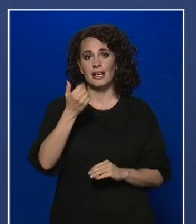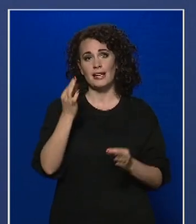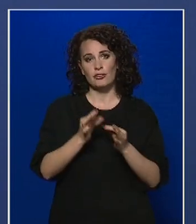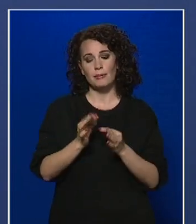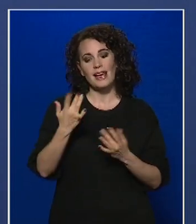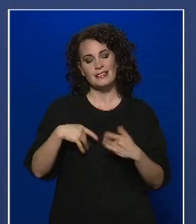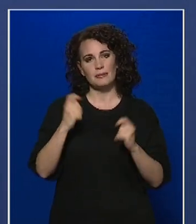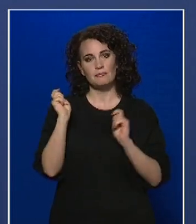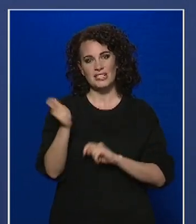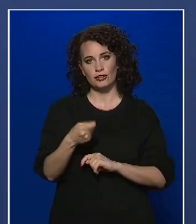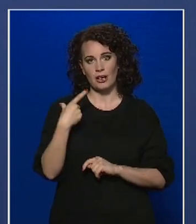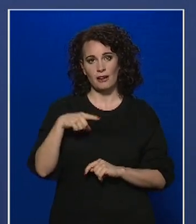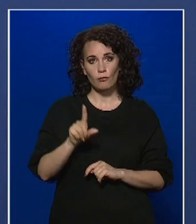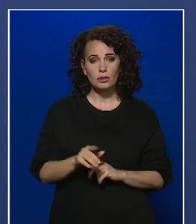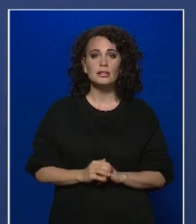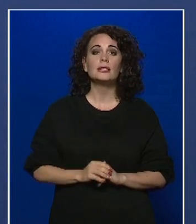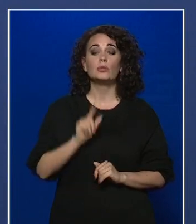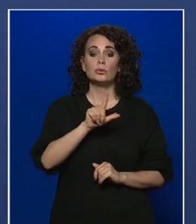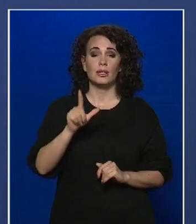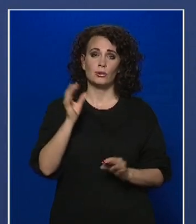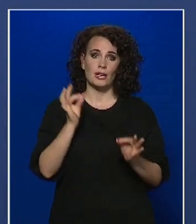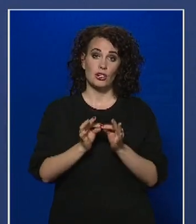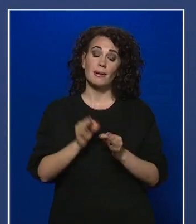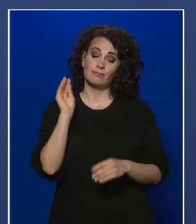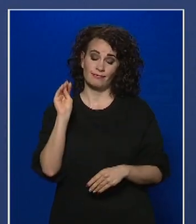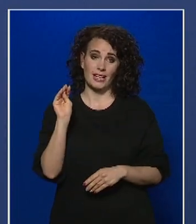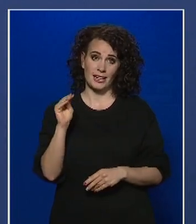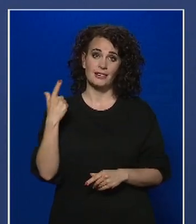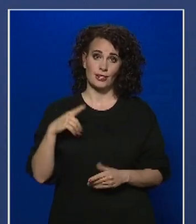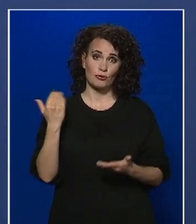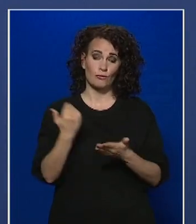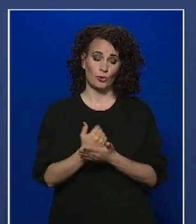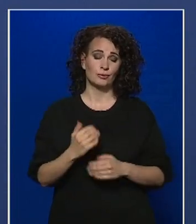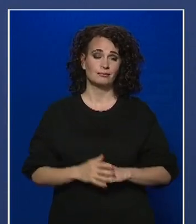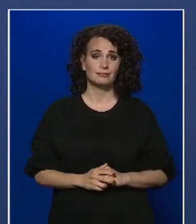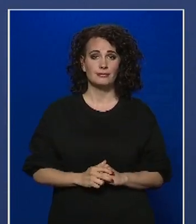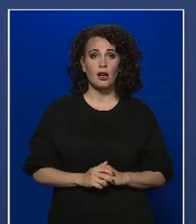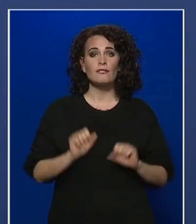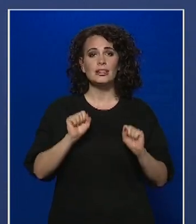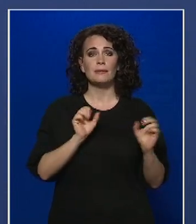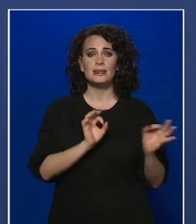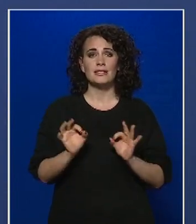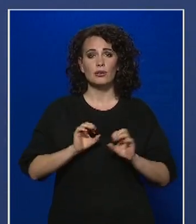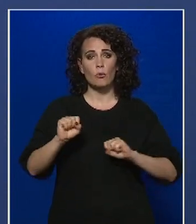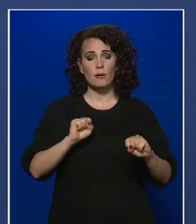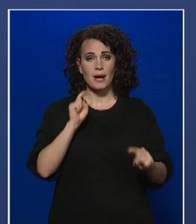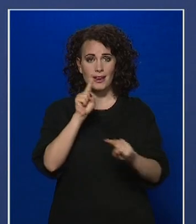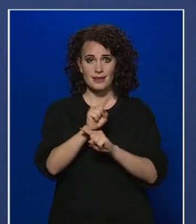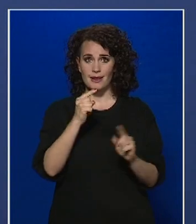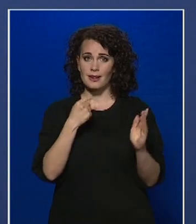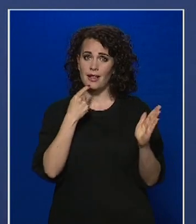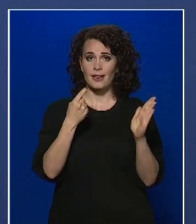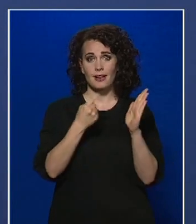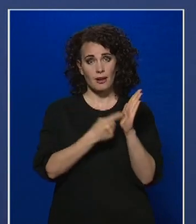helyszíni bírságot, míg 22 esetben feljelentést alkalmaztunk. A védelmi intézkedésekről szóló kormányrendelet